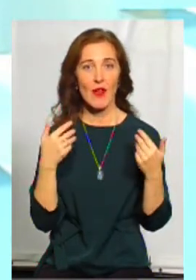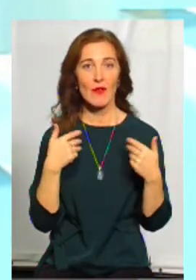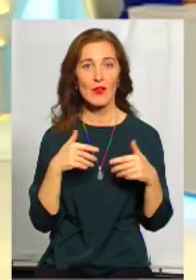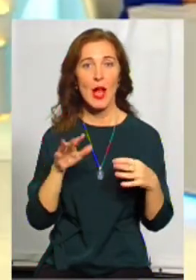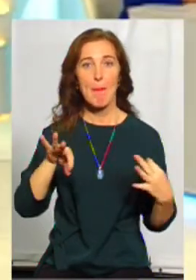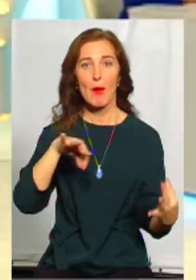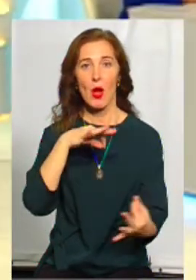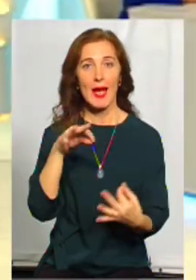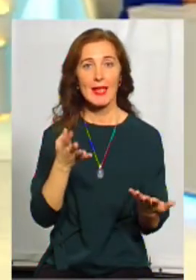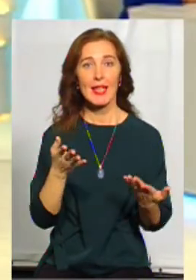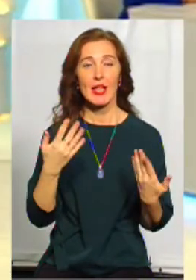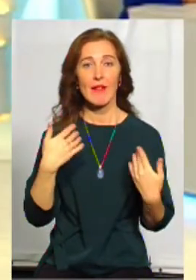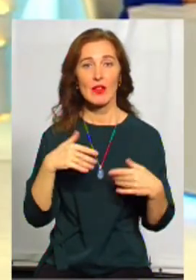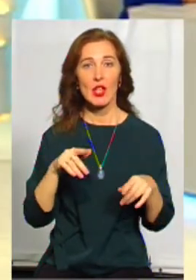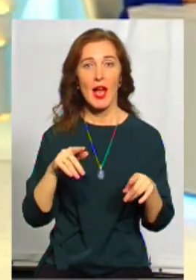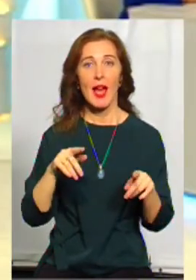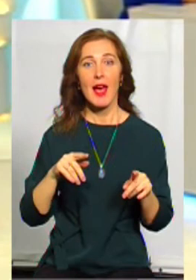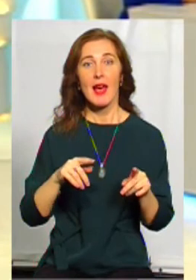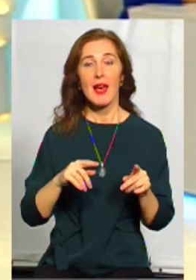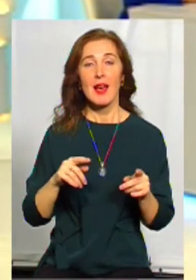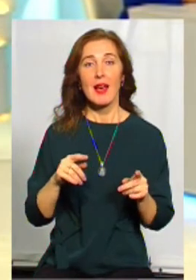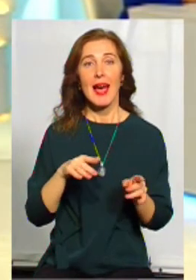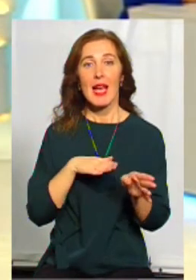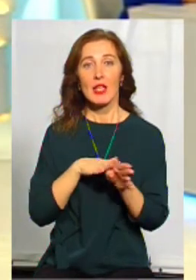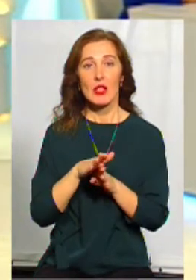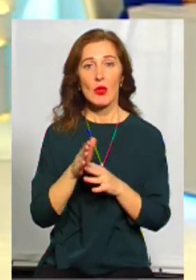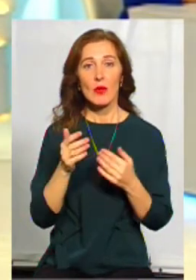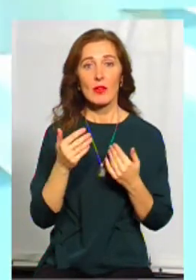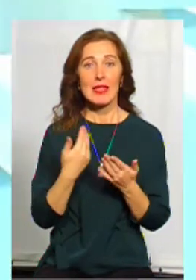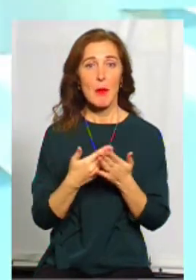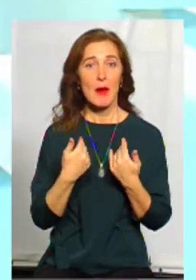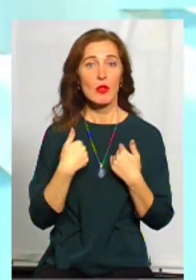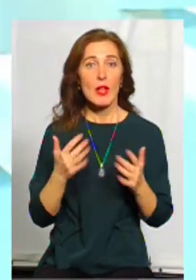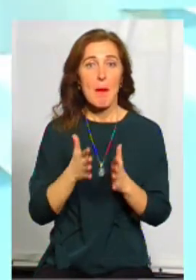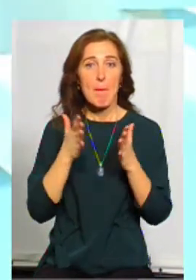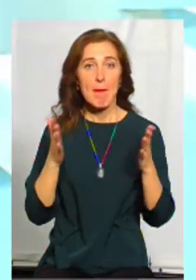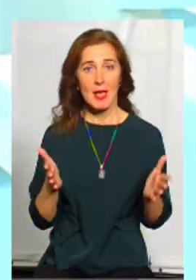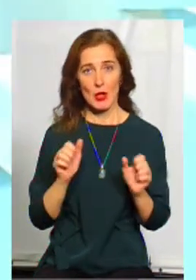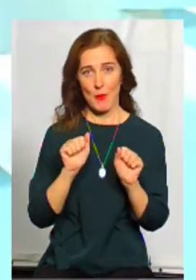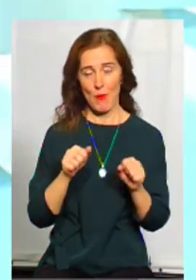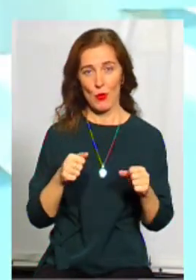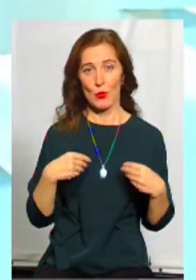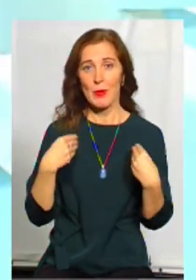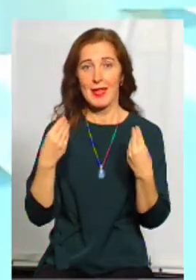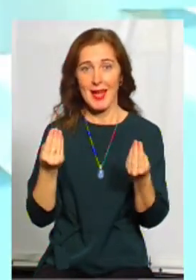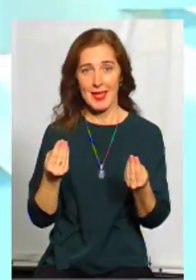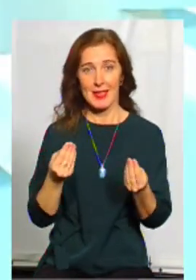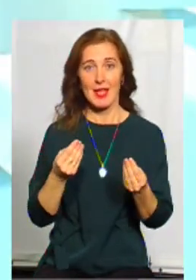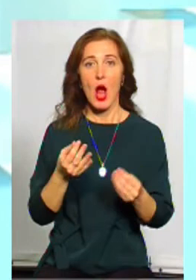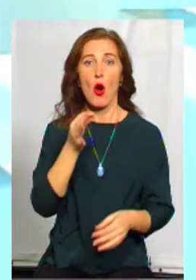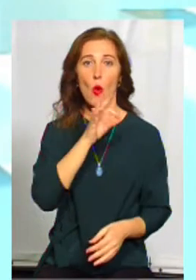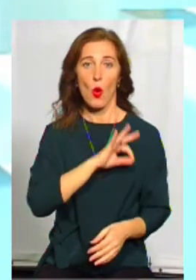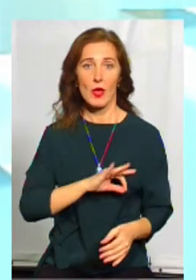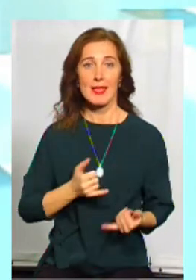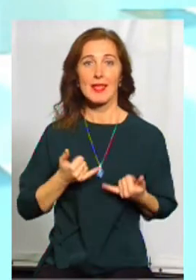вже проєктів, які зреалізовані, і я розумію, що в цьому, напевно, я більше можу принести і приношу користі для громади і для тієї